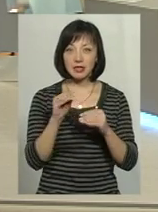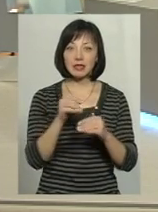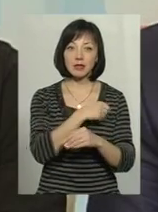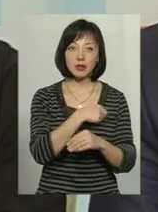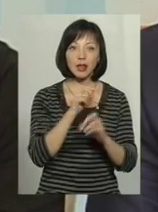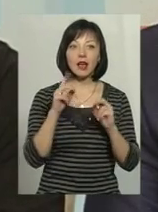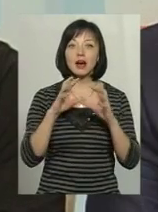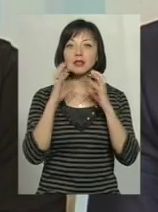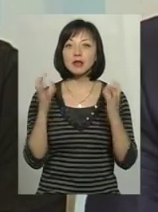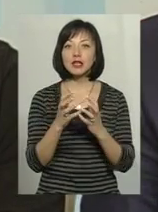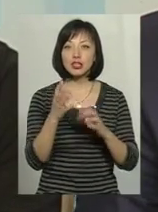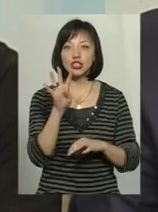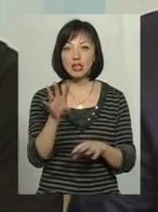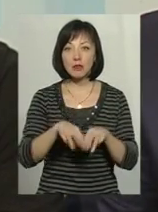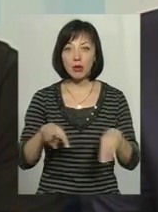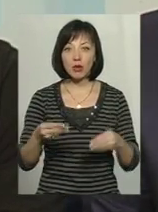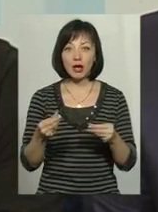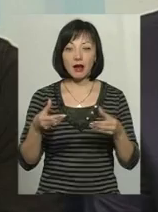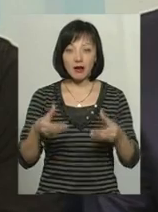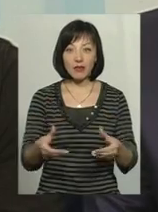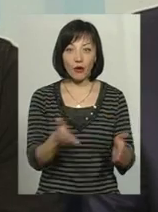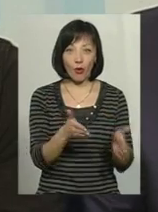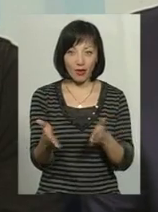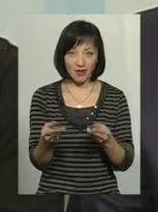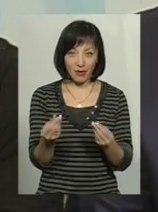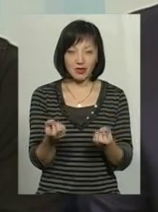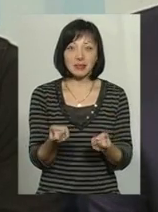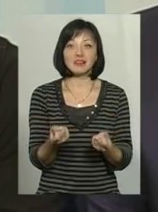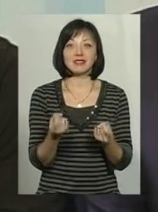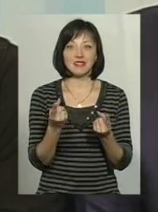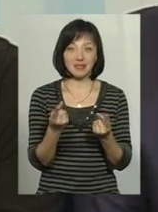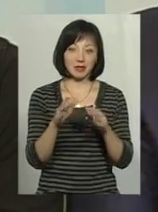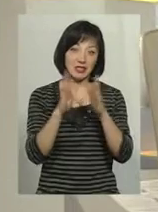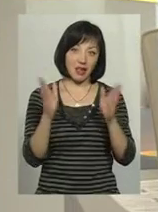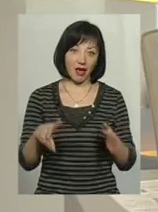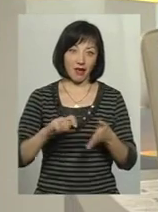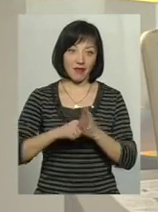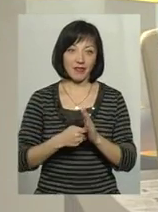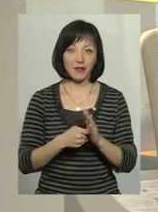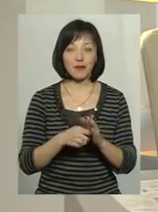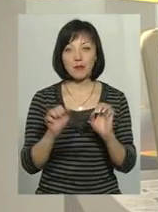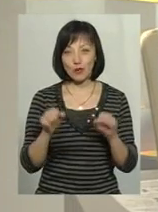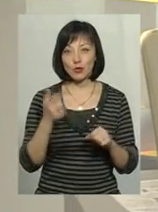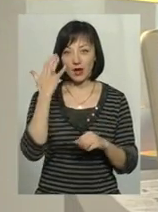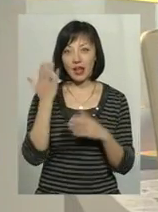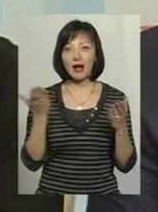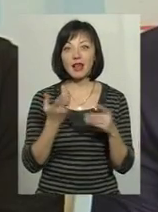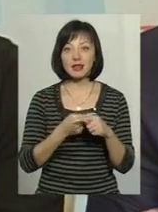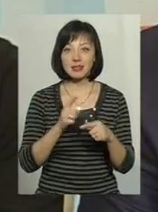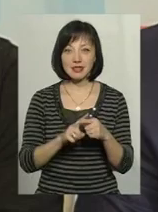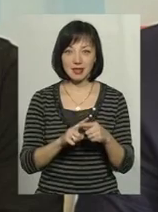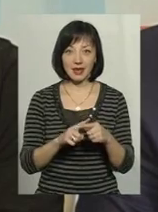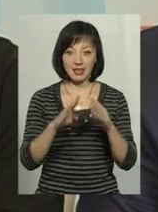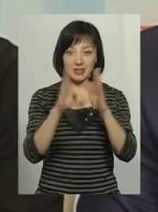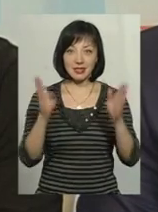4 мільйона гривень готівкою. Ну, тобто, де їх можна тримати? Ну, можливо, сейф є. Ну, може, муявити, який це сейф, тому що, навіть